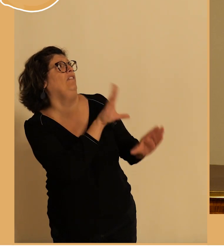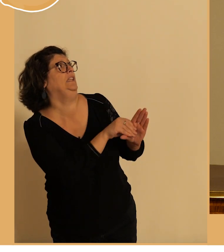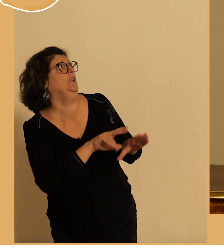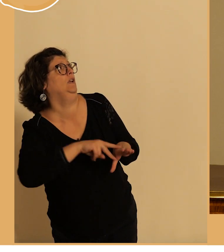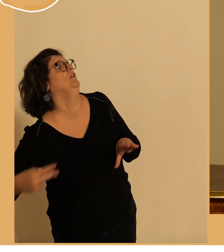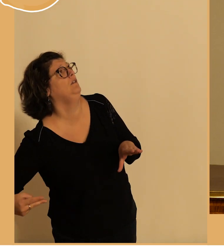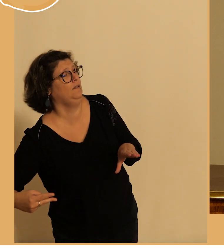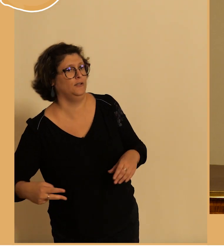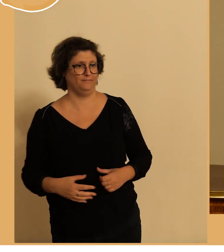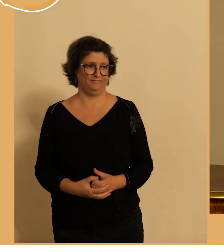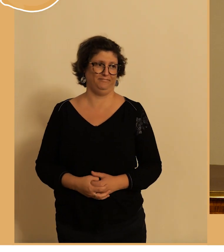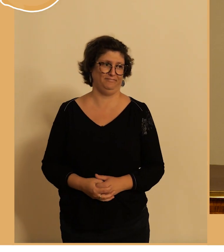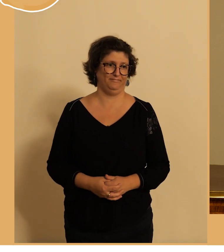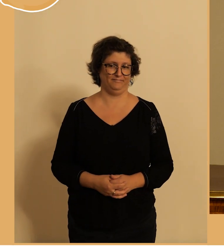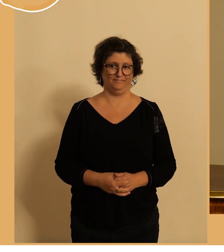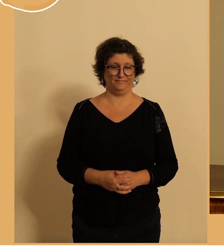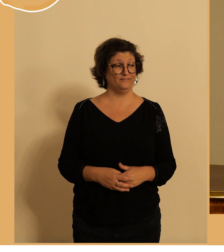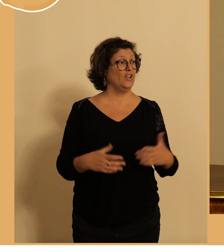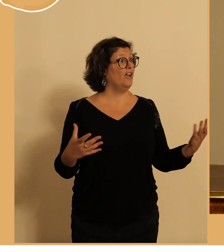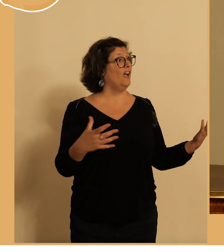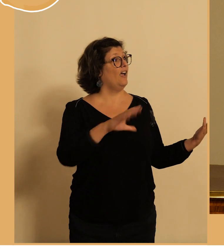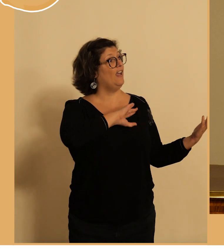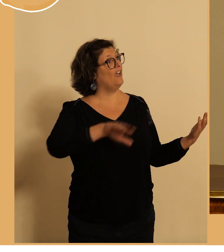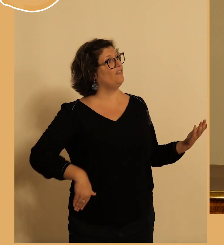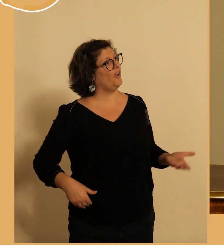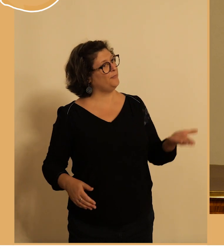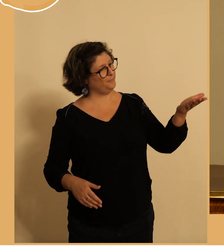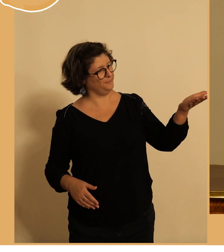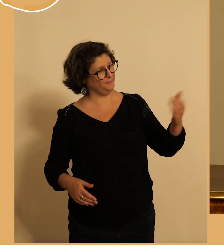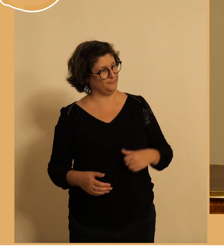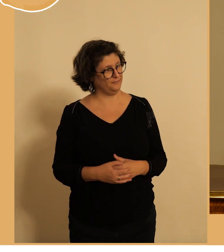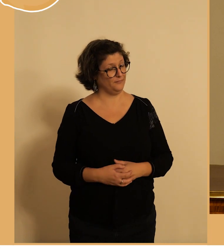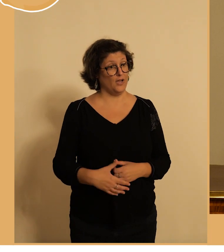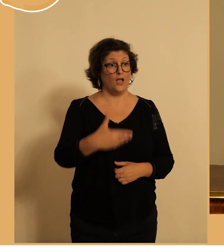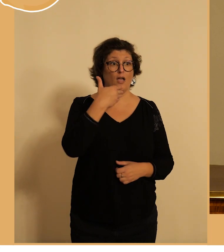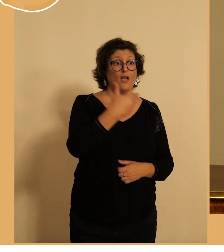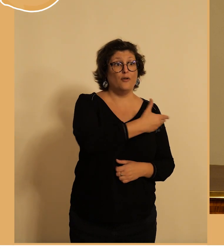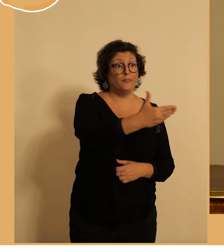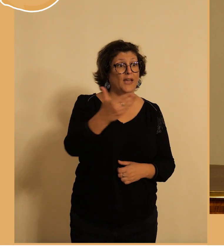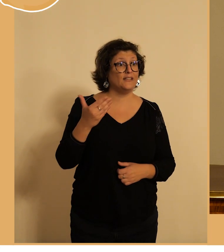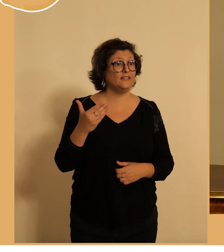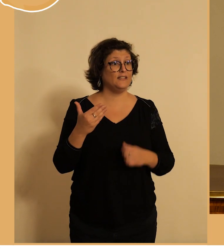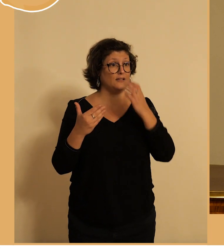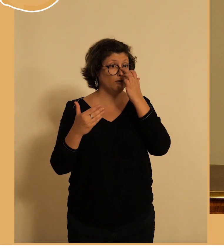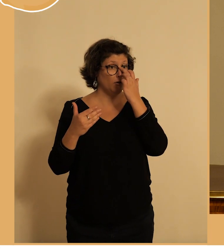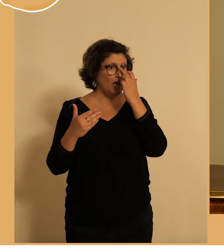la conclusion finale à madame Gallo-Lavallée je remercie encore de toutes ces connaissances que nous avons